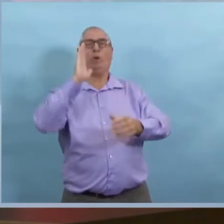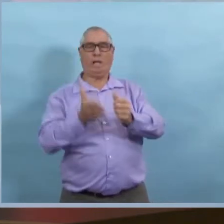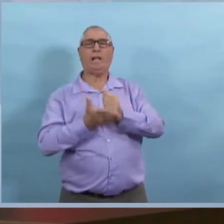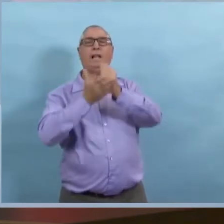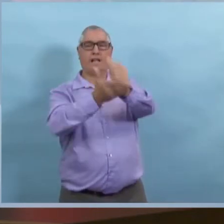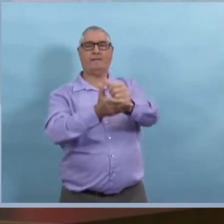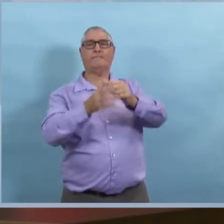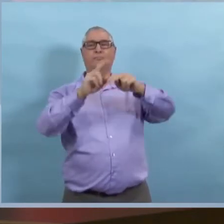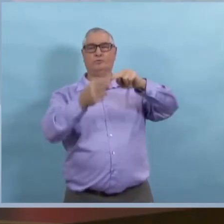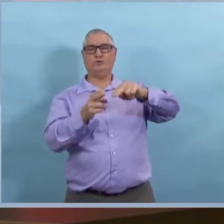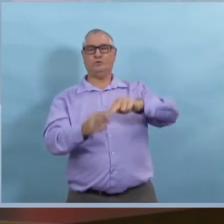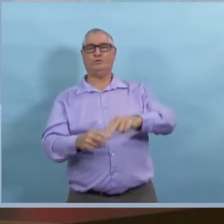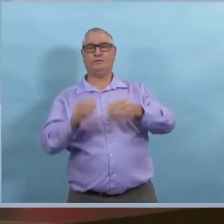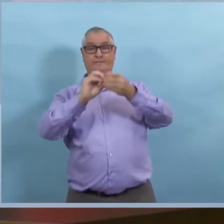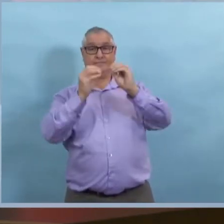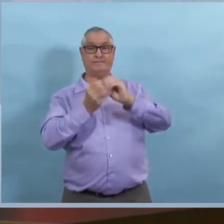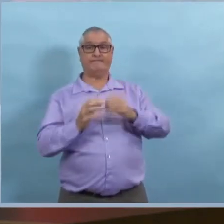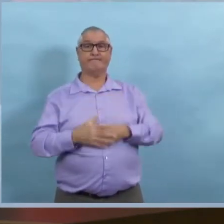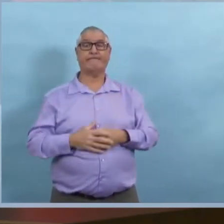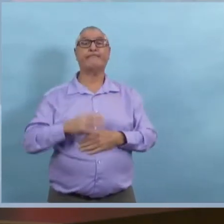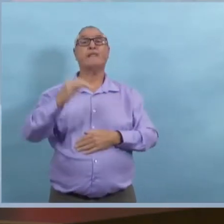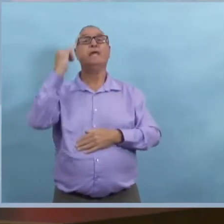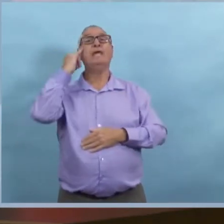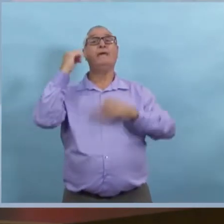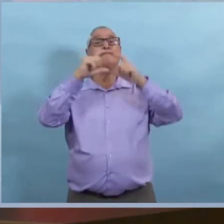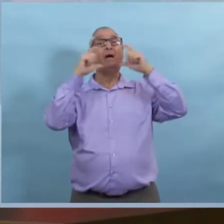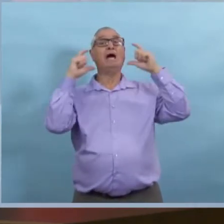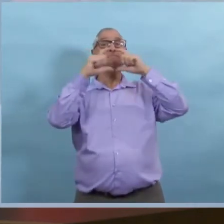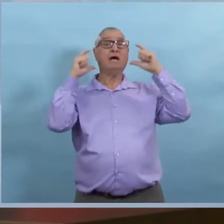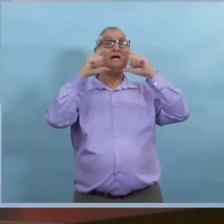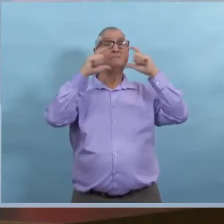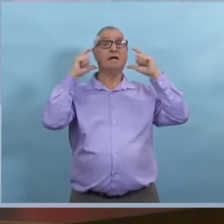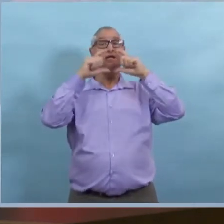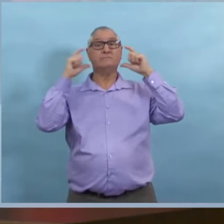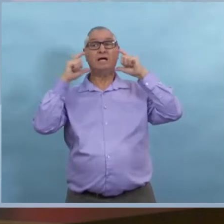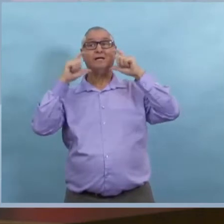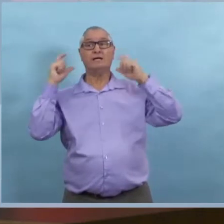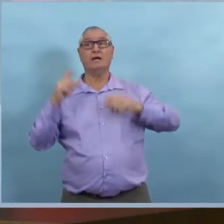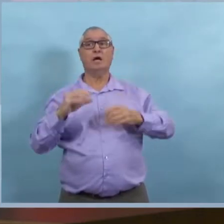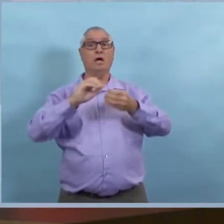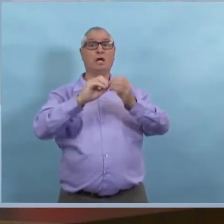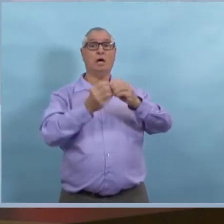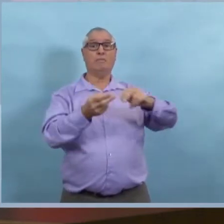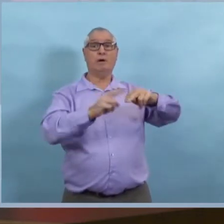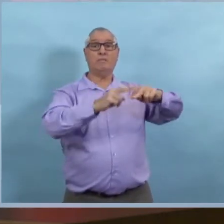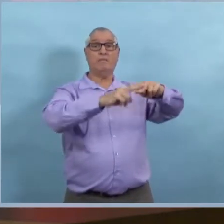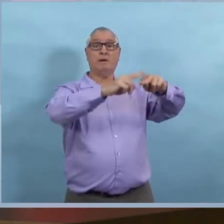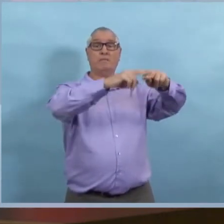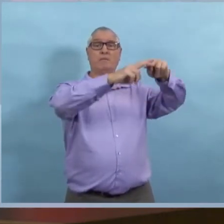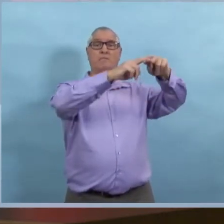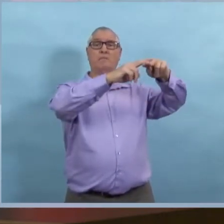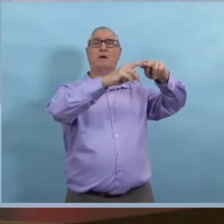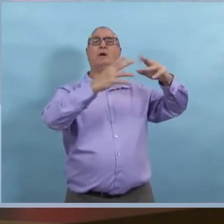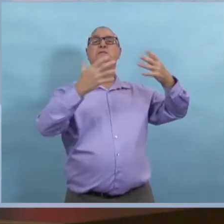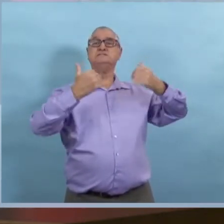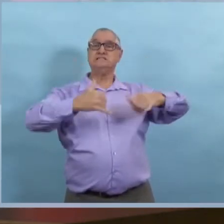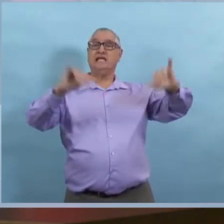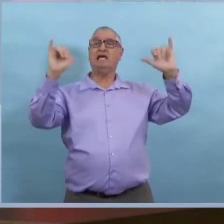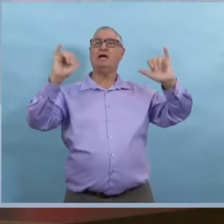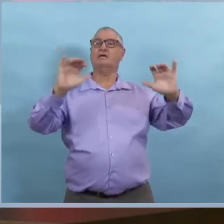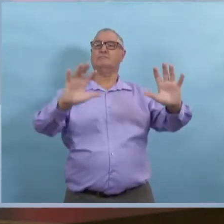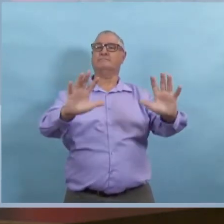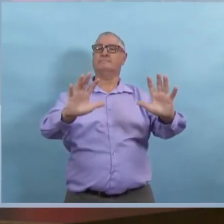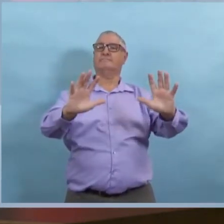adéquate. et ce n pas parce qu'on a des masques et qu voit des chiffres qui continuent à monter, ce n certainement pas,